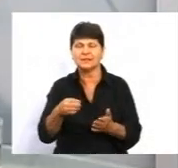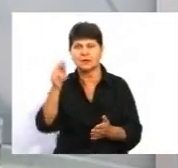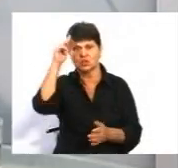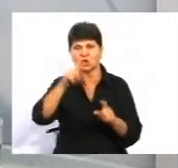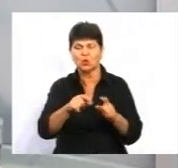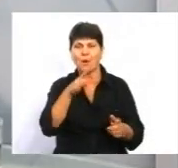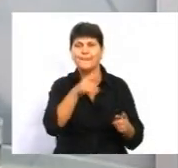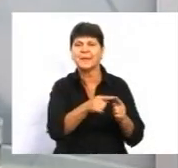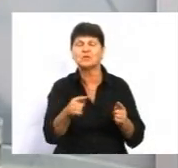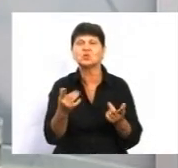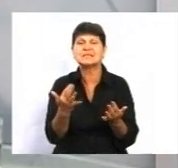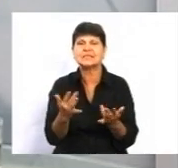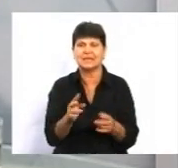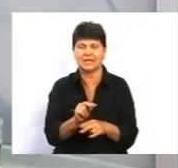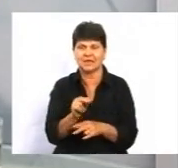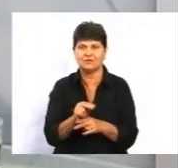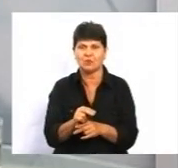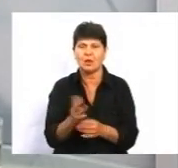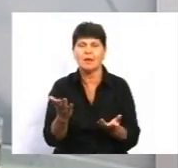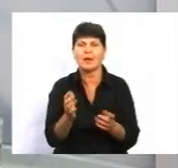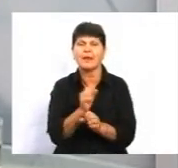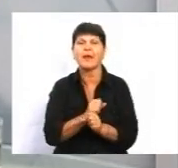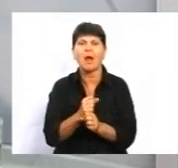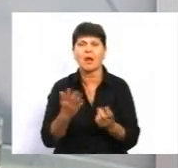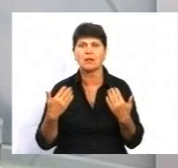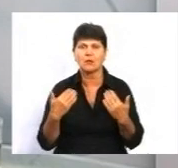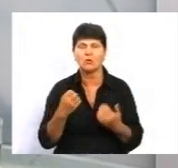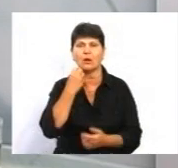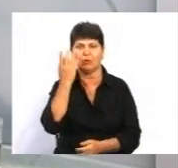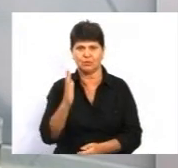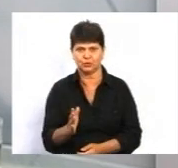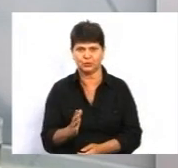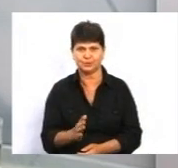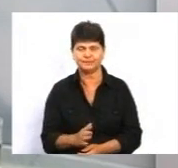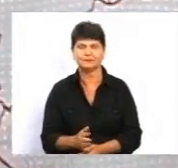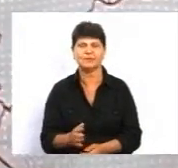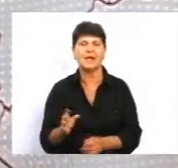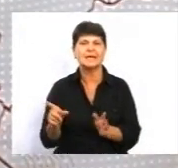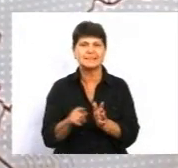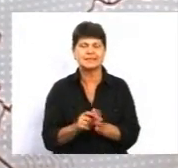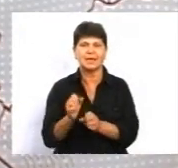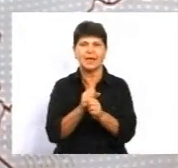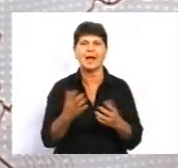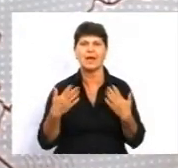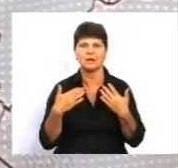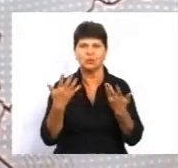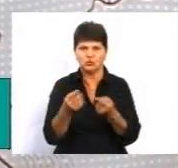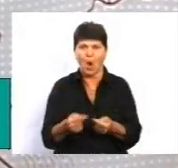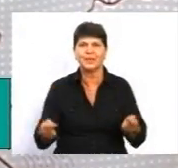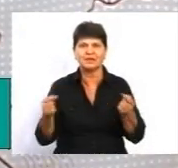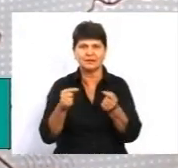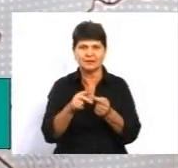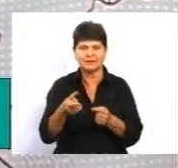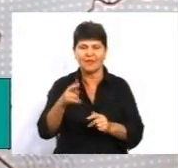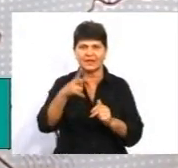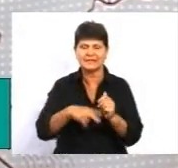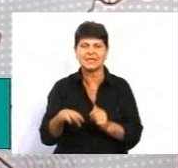Скільки триватиме навчання? Які канікули будуть? Коли вони будуть? З канікулами ми вже приділилися. В кінці